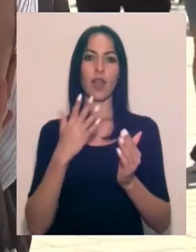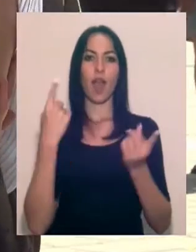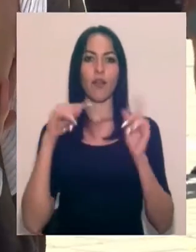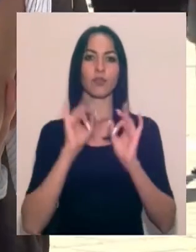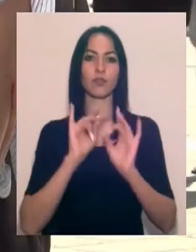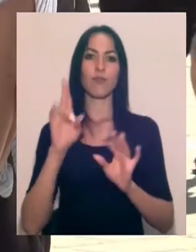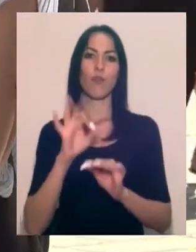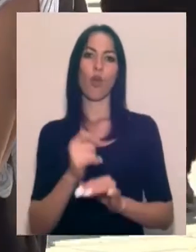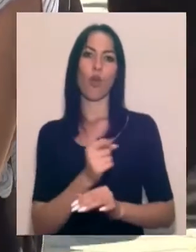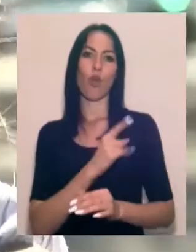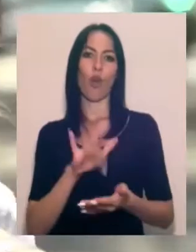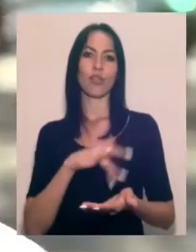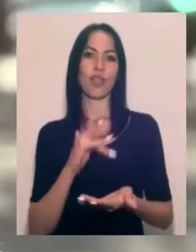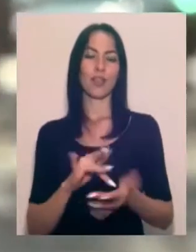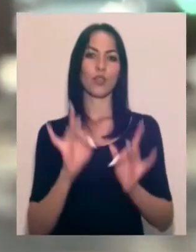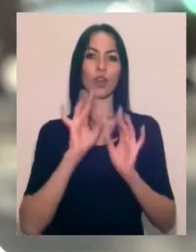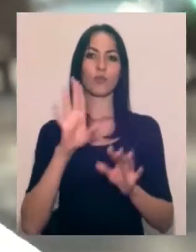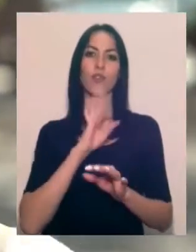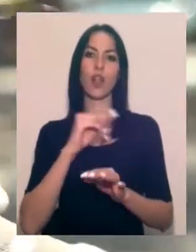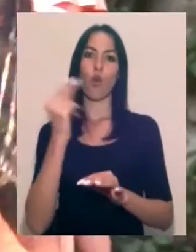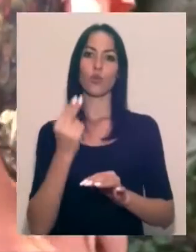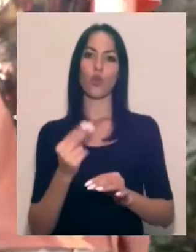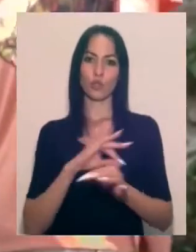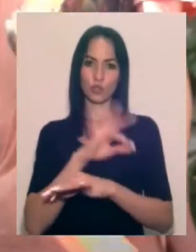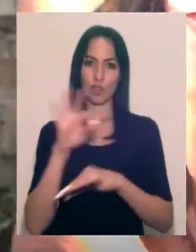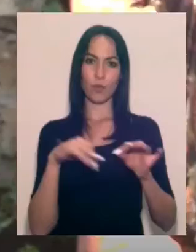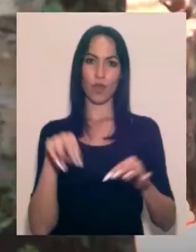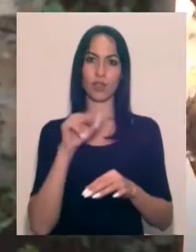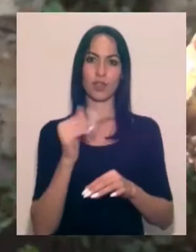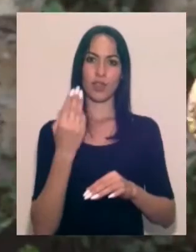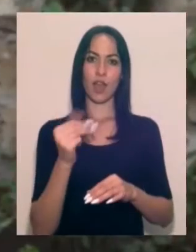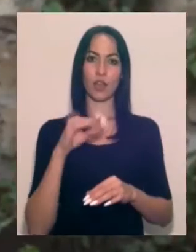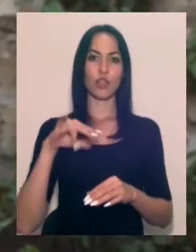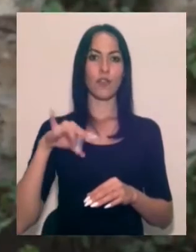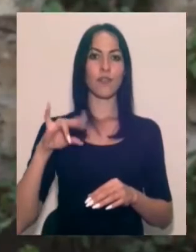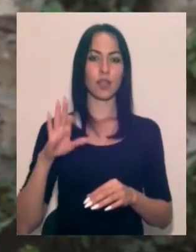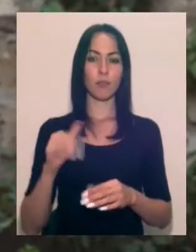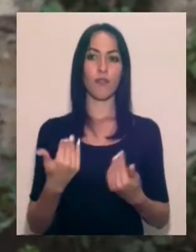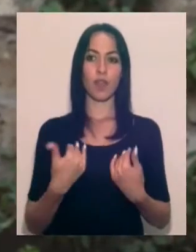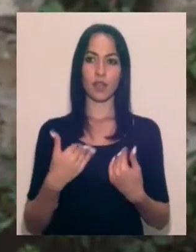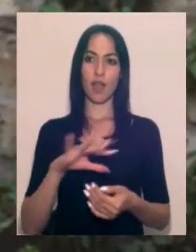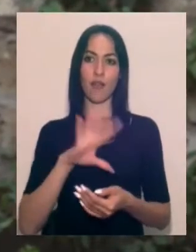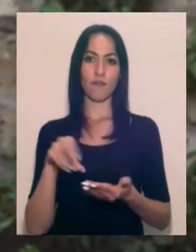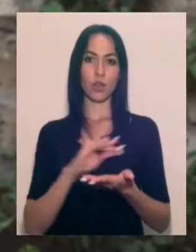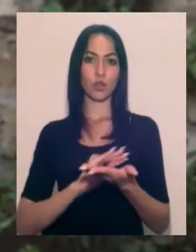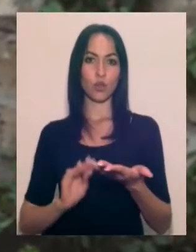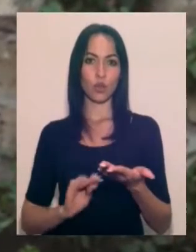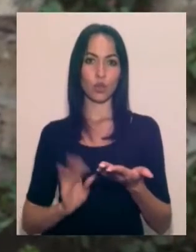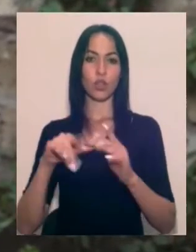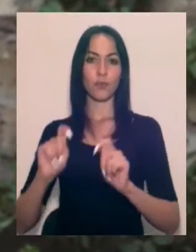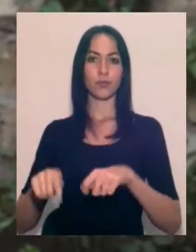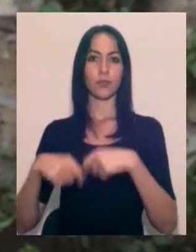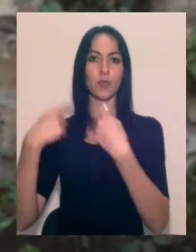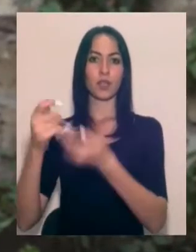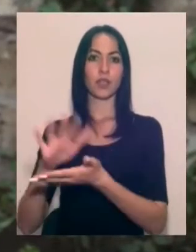Одесу. Розповіла художниця проєкту Даша Філіпова. Я все рисую, затем це передається керамісту в роботу.